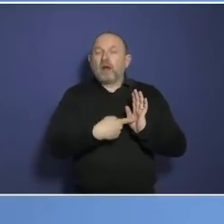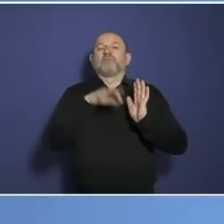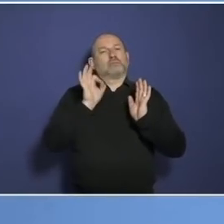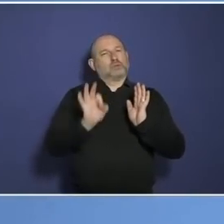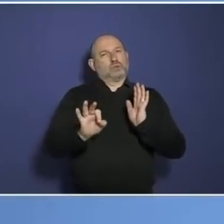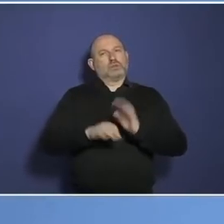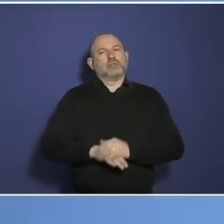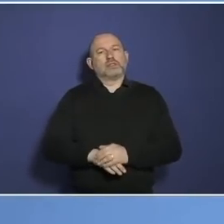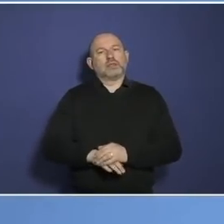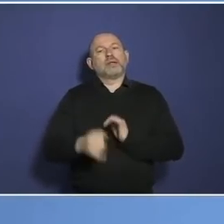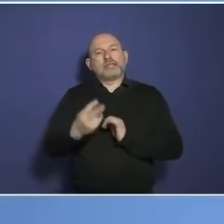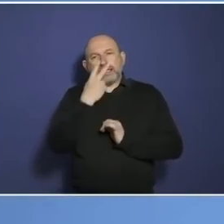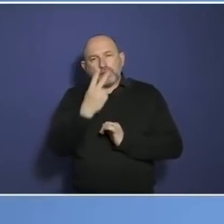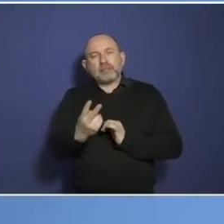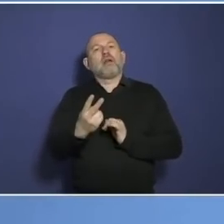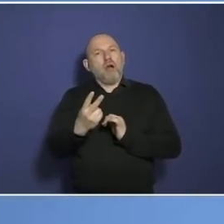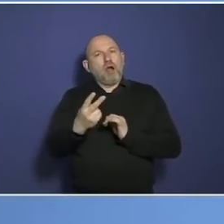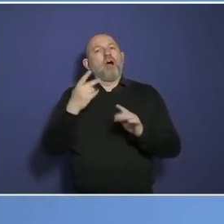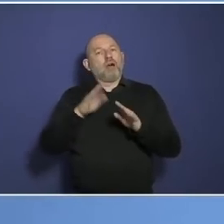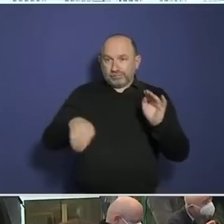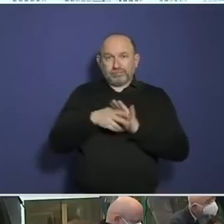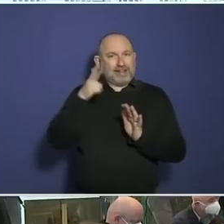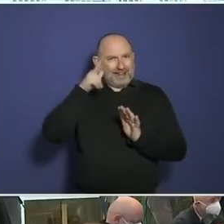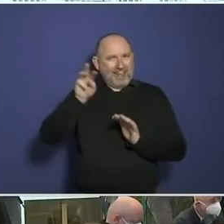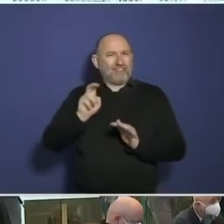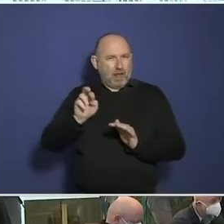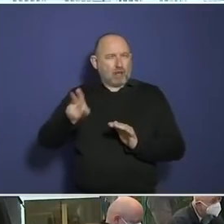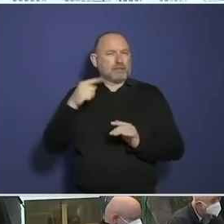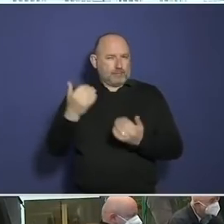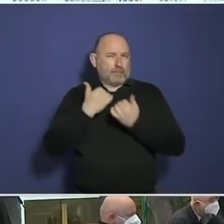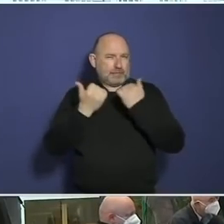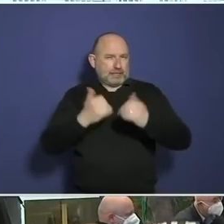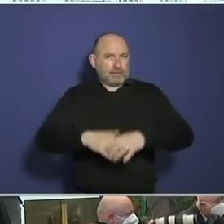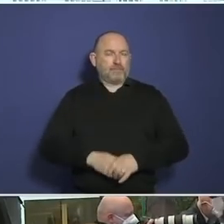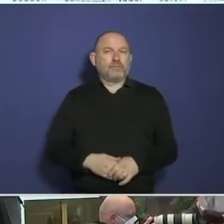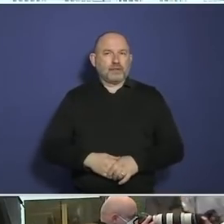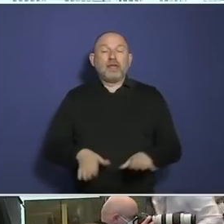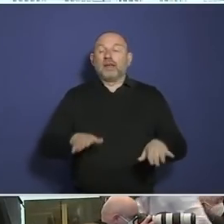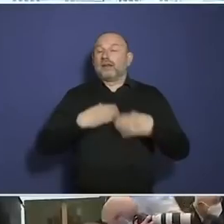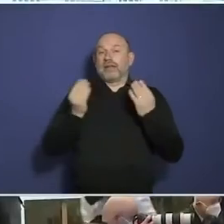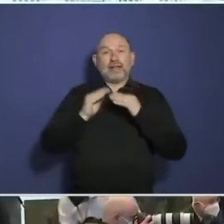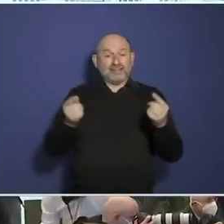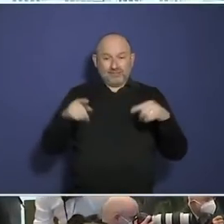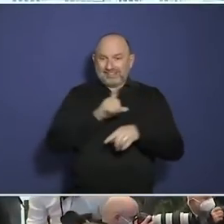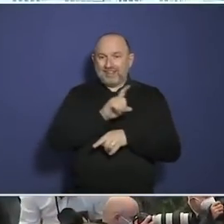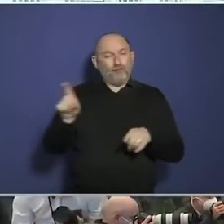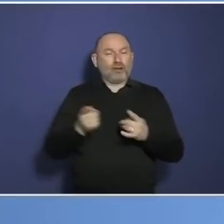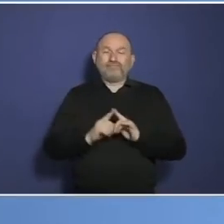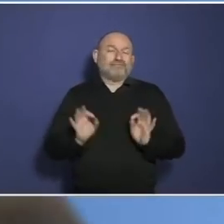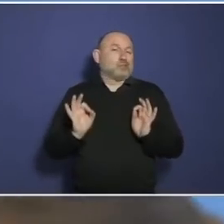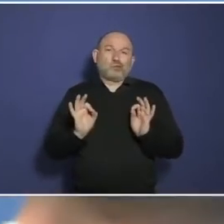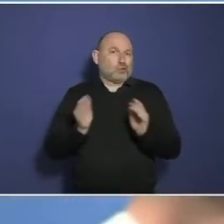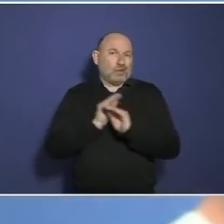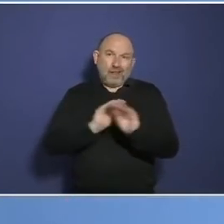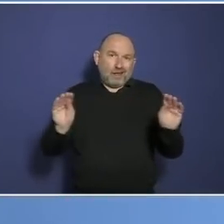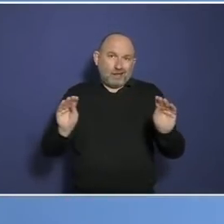relativ stabilen Rückgang der Fallzahlen gekommen. Ich komme daher zu den nicht so guten Nachrichten dieser Woche. Und da